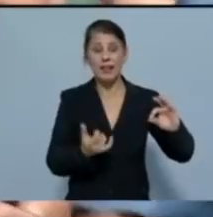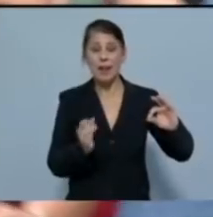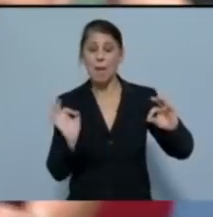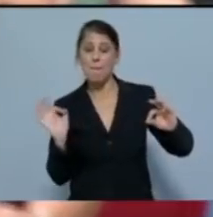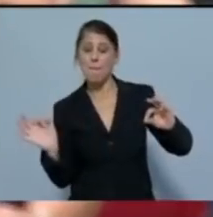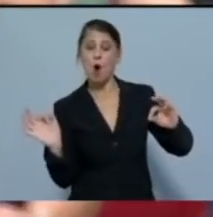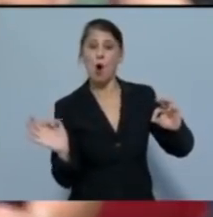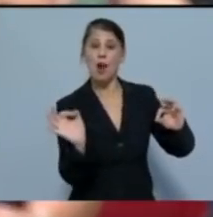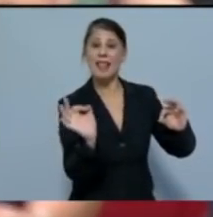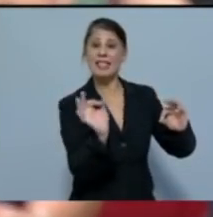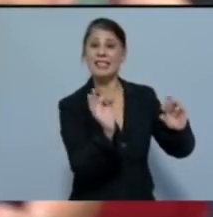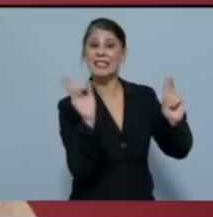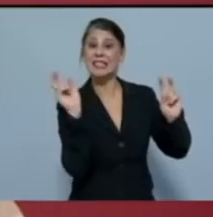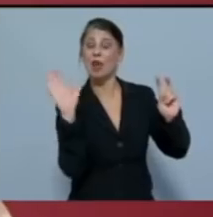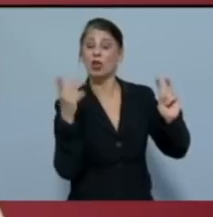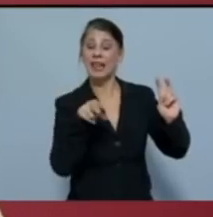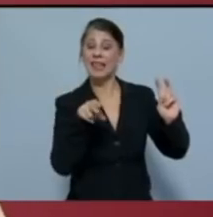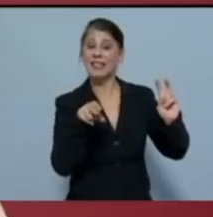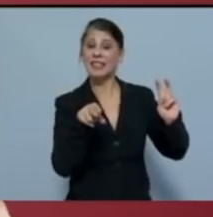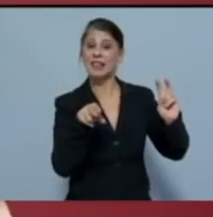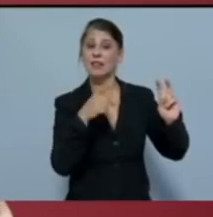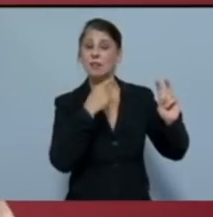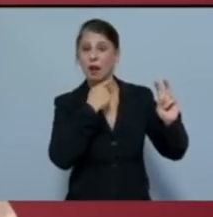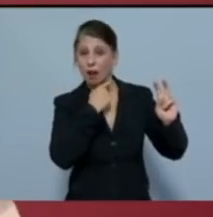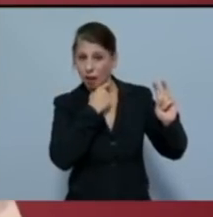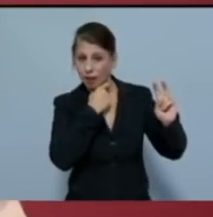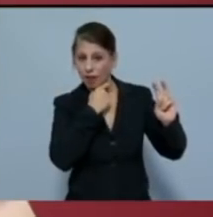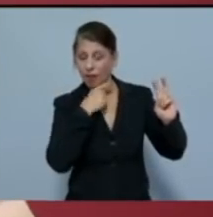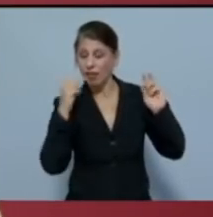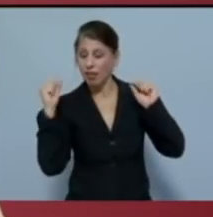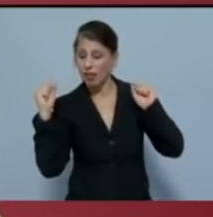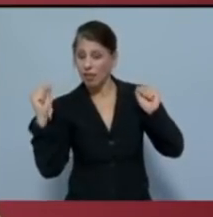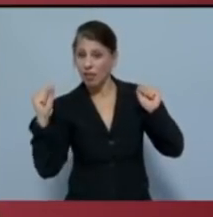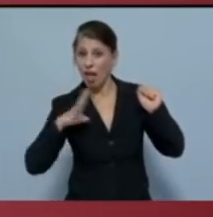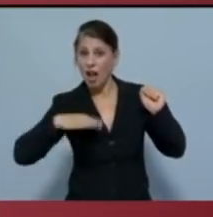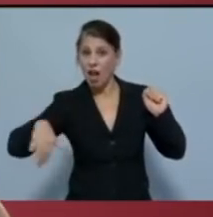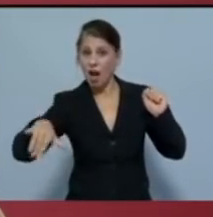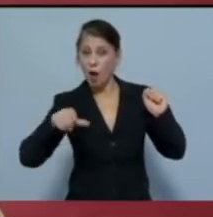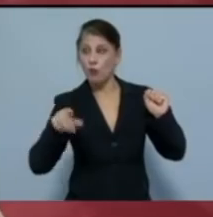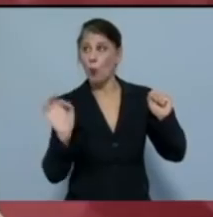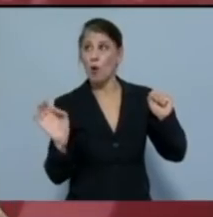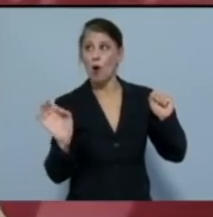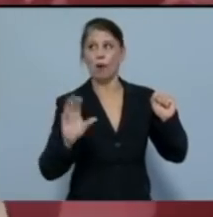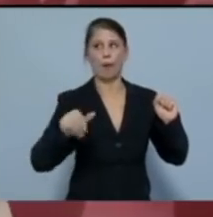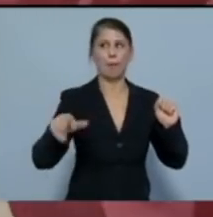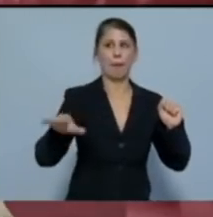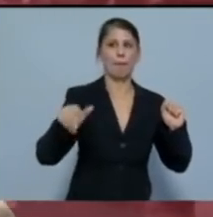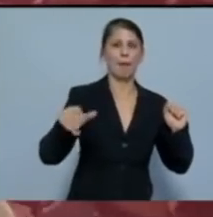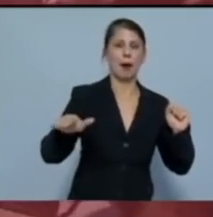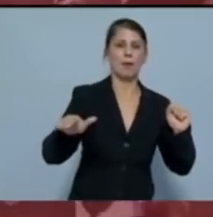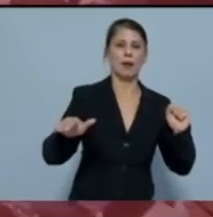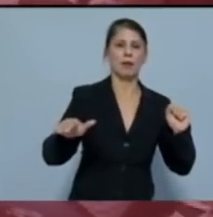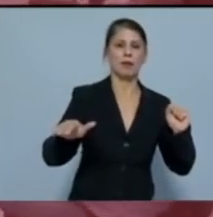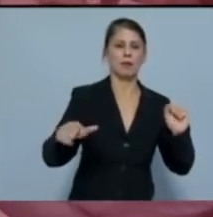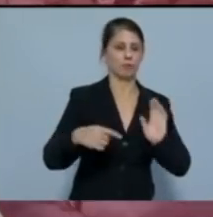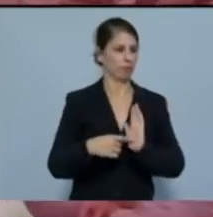οτιδήποτε σχετίζεται με τις ανάγκες, την υγεία του λαού και παρουσιάζονται ως θεραπεία